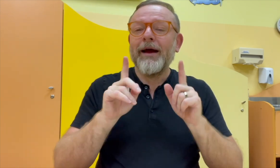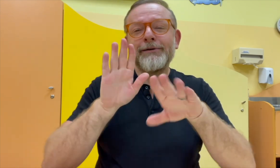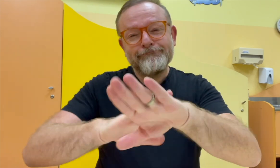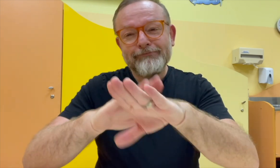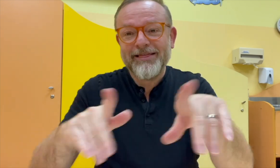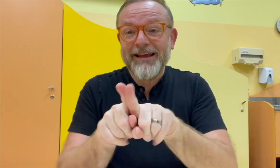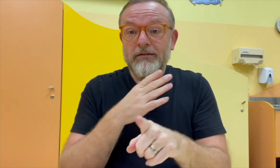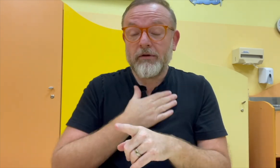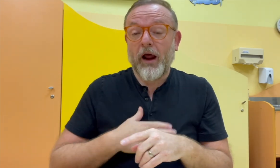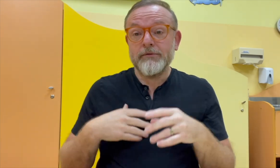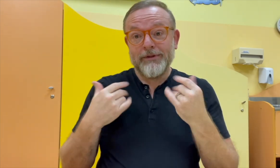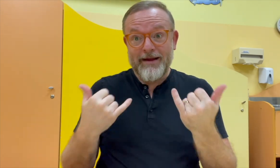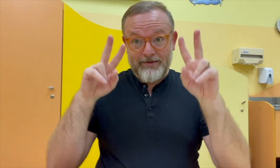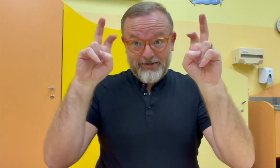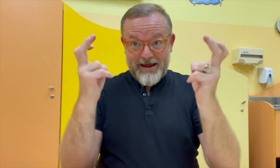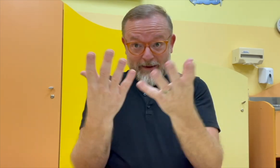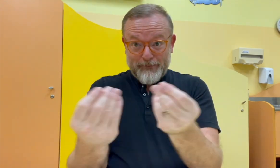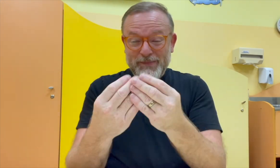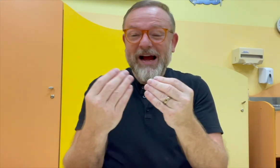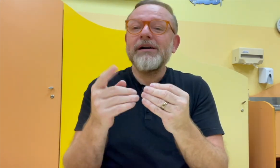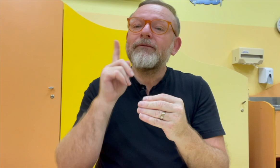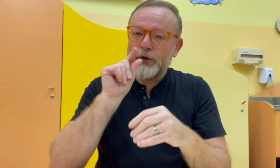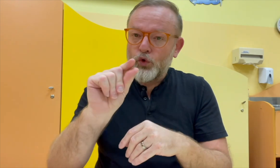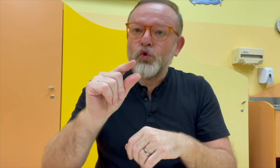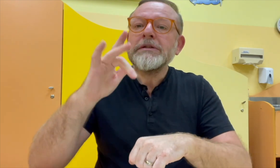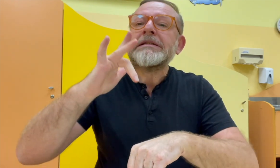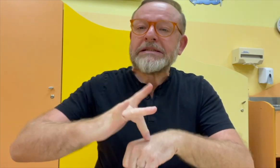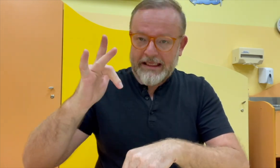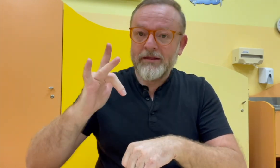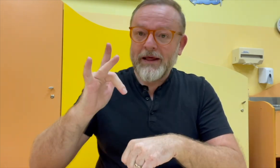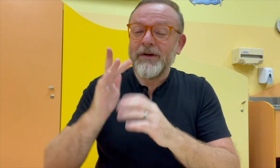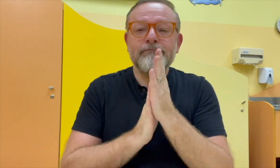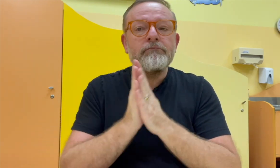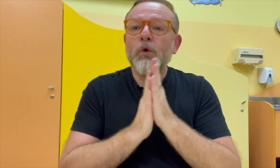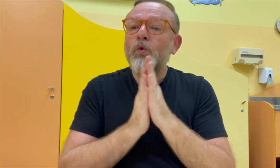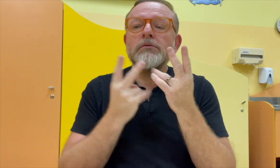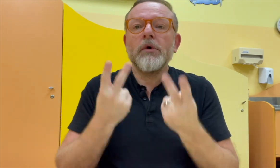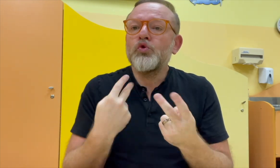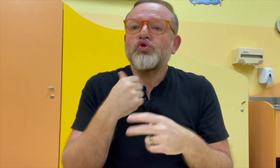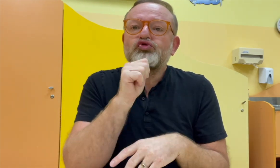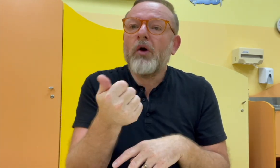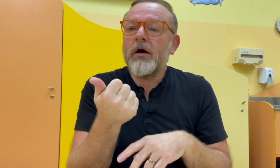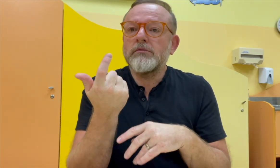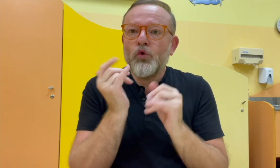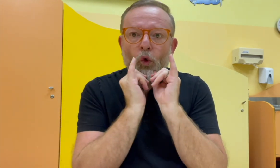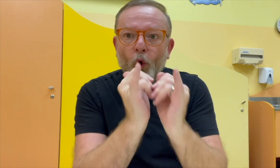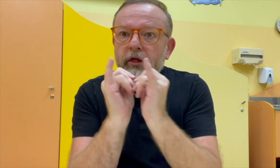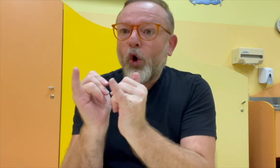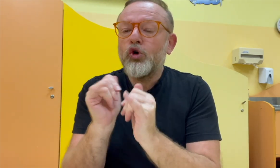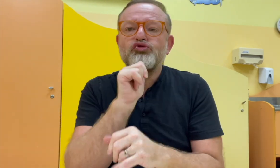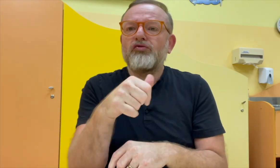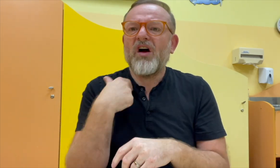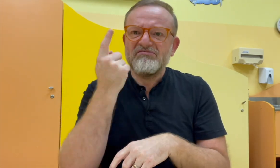například to jsou názory, ještě možná bych rád ta změnil, zmínil, že vím o tom, že toto téma je citlivé a nechci